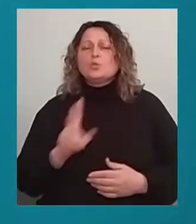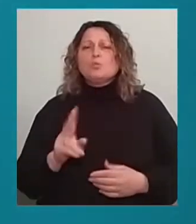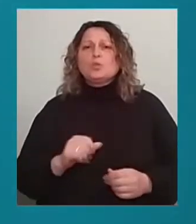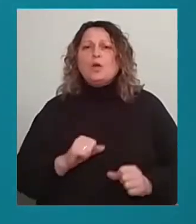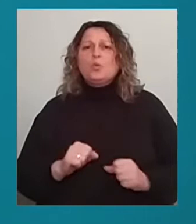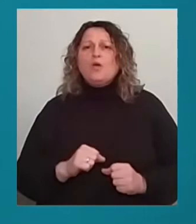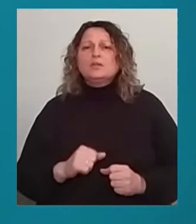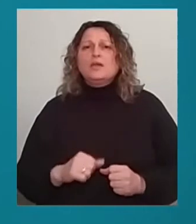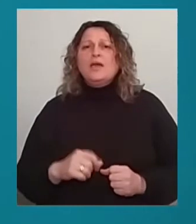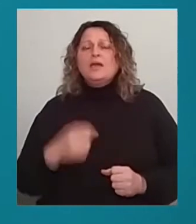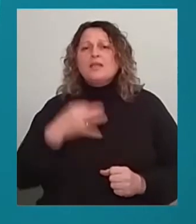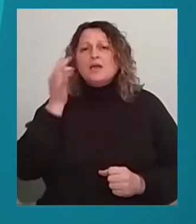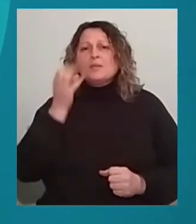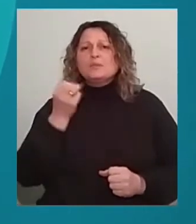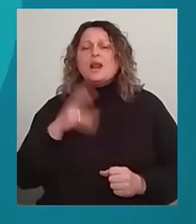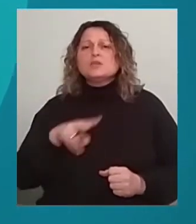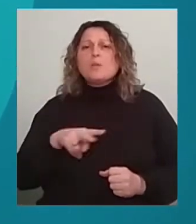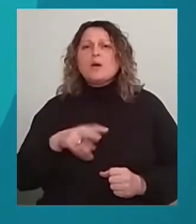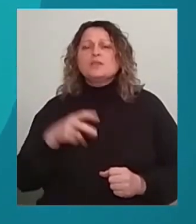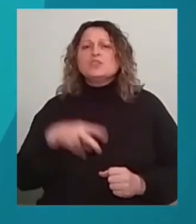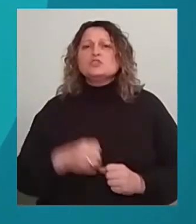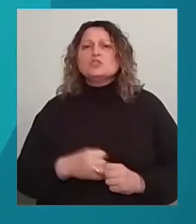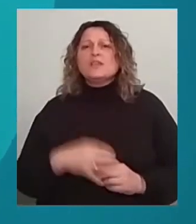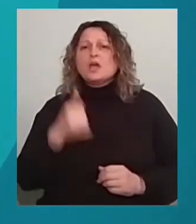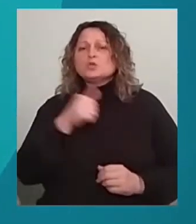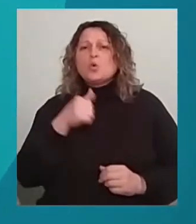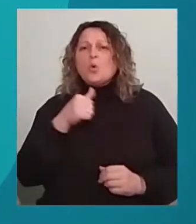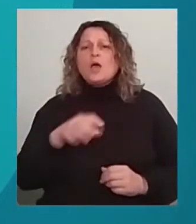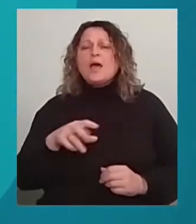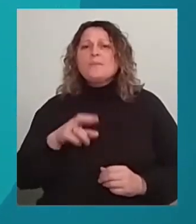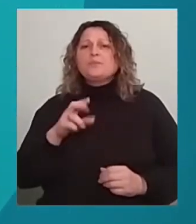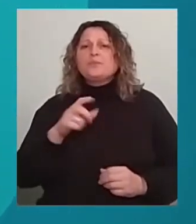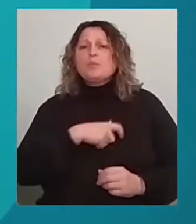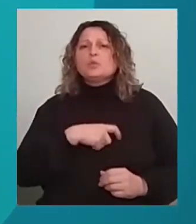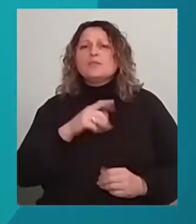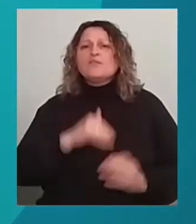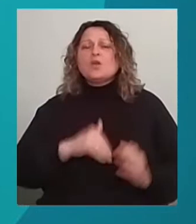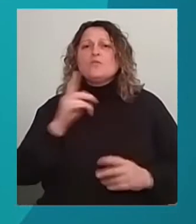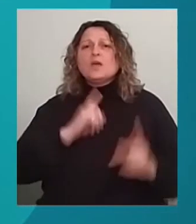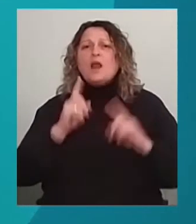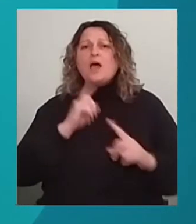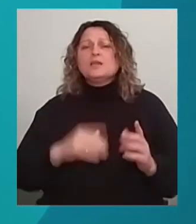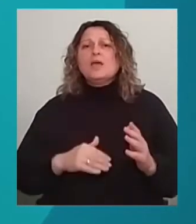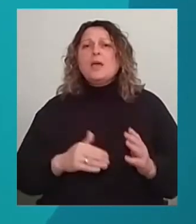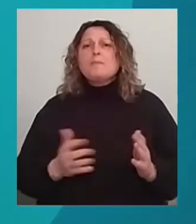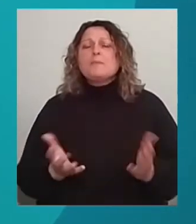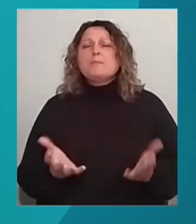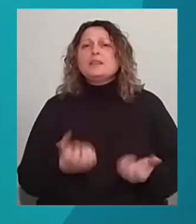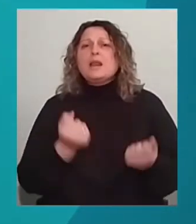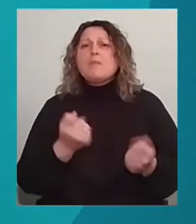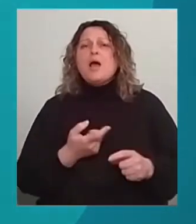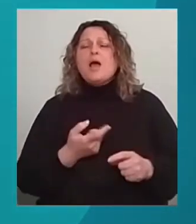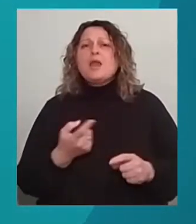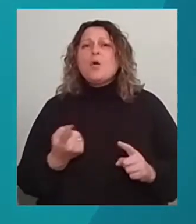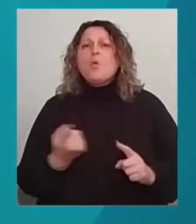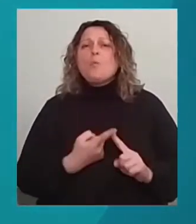Нагадаємо, 13 листопада 2019 року депутати Верховної Ради підтримали законопроєкт про ринок землі у першому читанні.